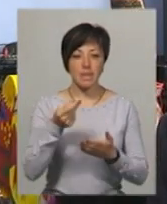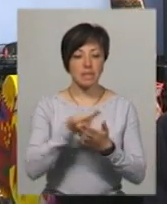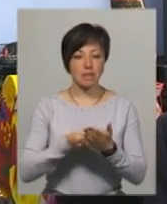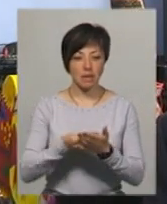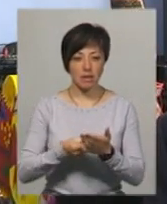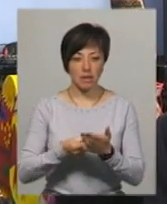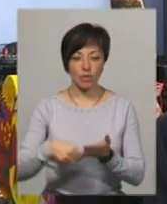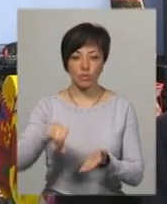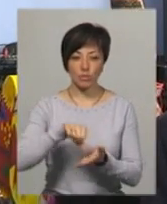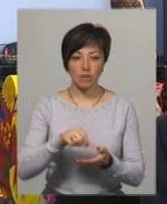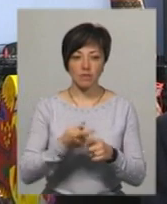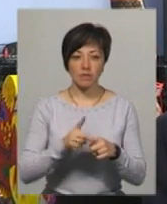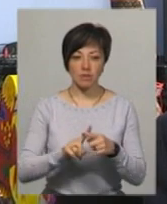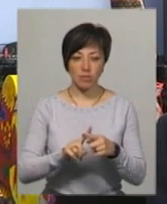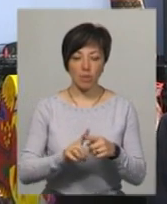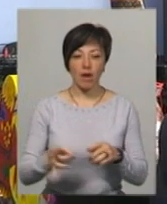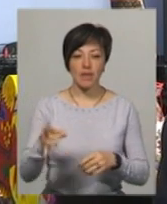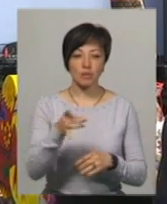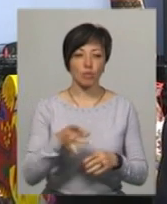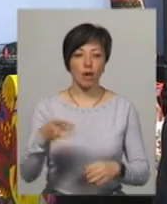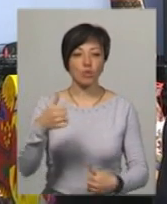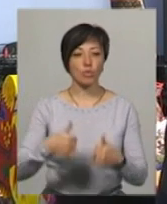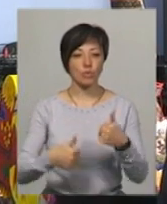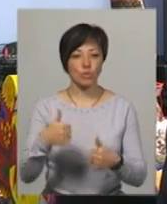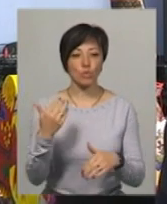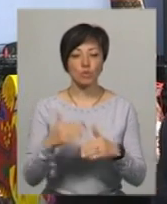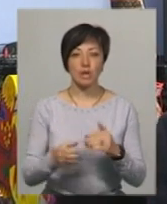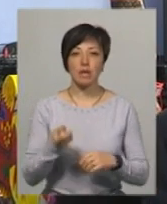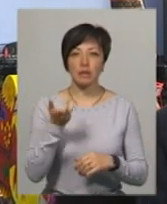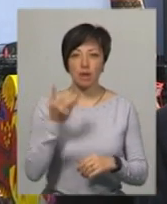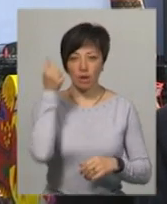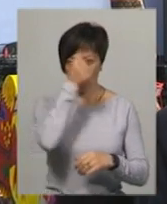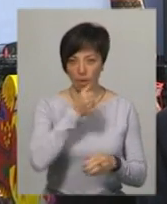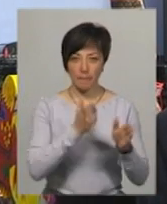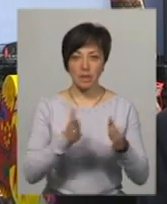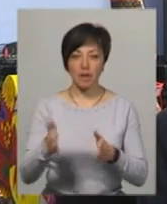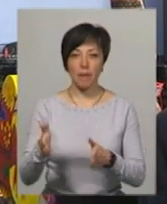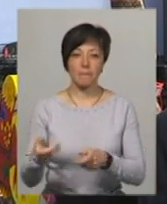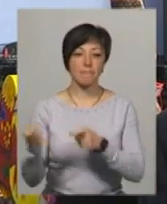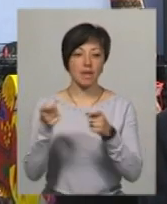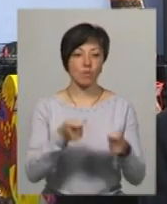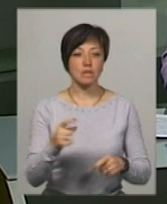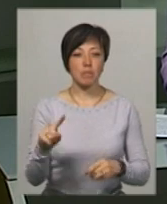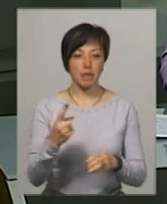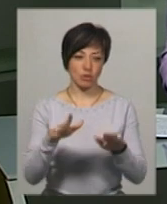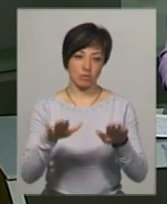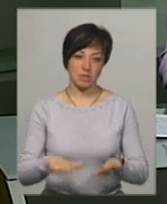приймають участь у республіканському конкурсі, уже декілька років підряд привозять перші місця.